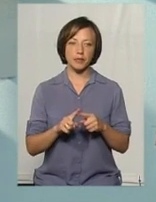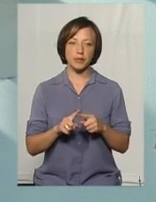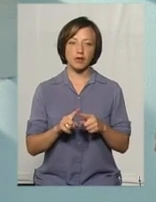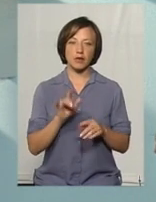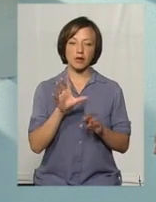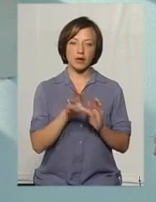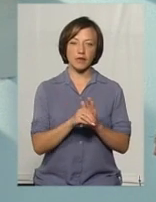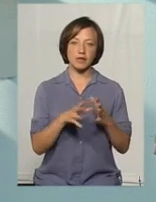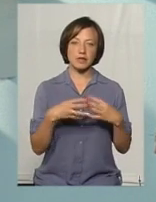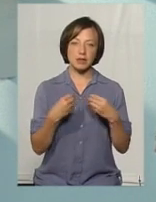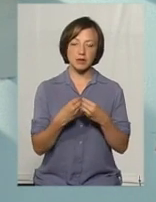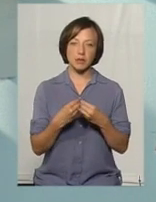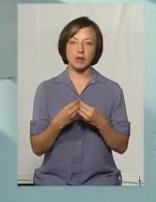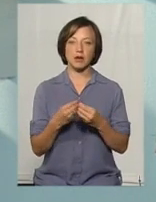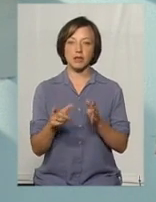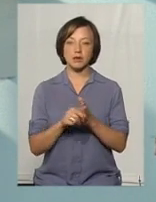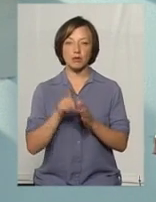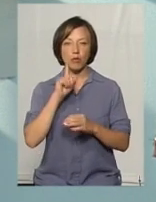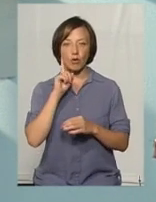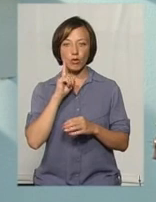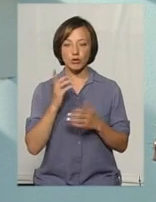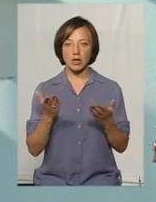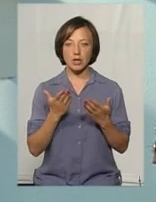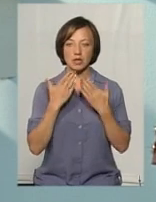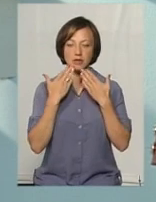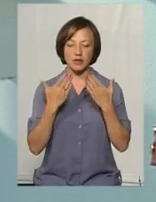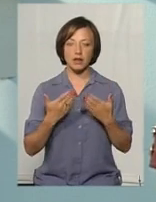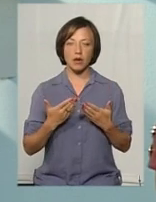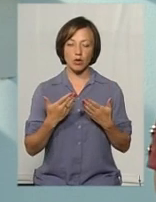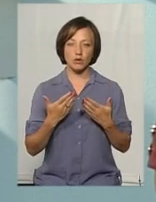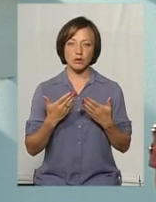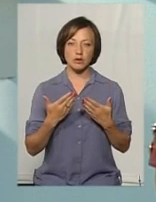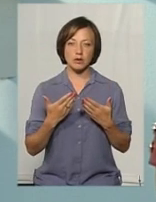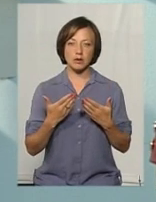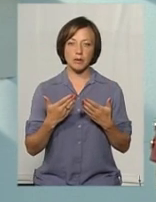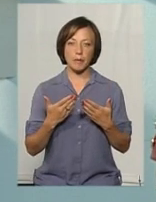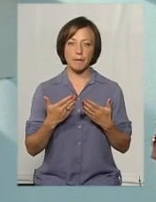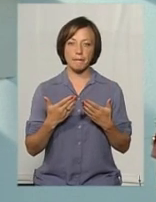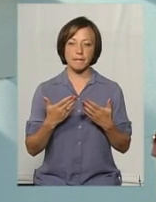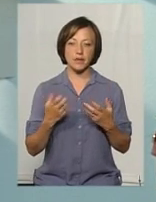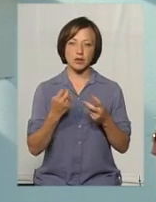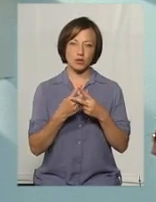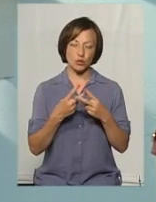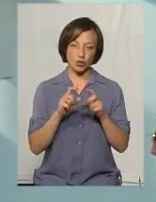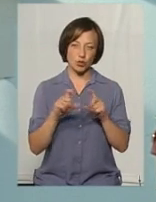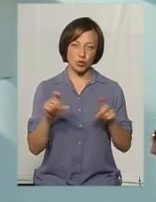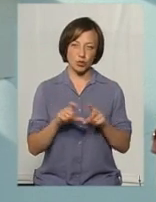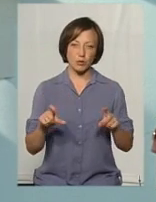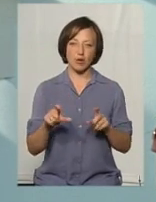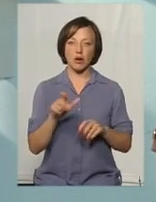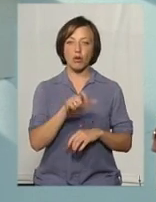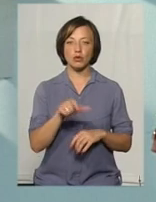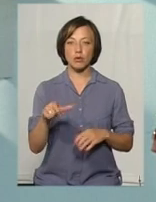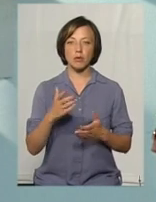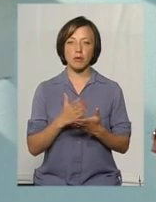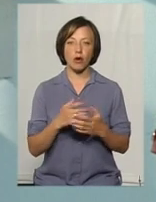сім'ях безпосередньо з молоддю, які звертаються з місць позбавлення волі. Це особи,